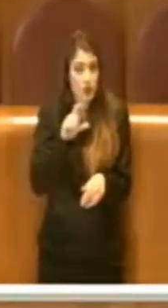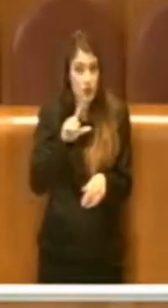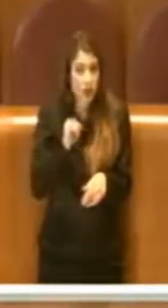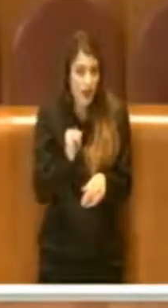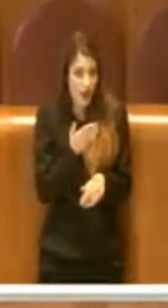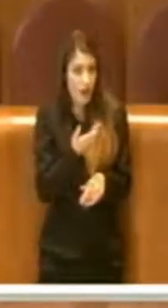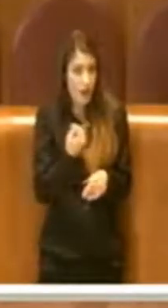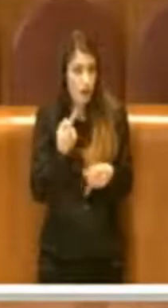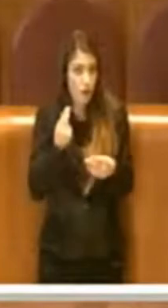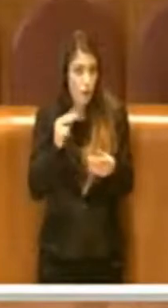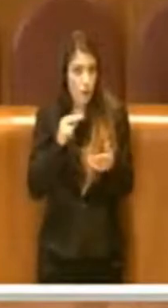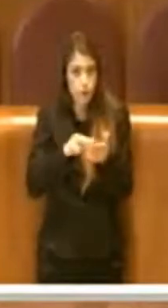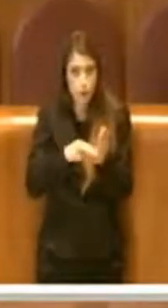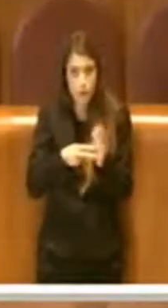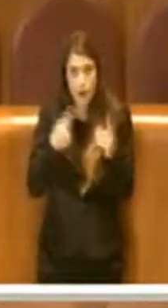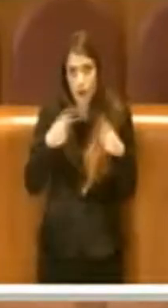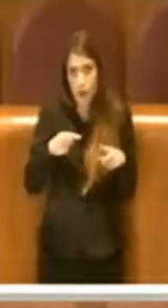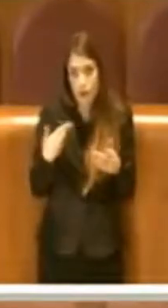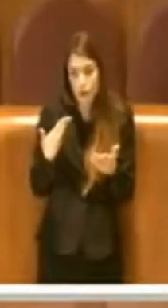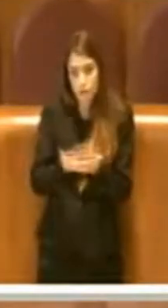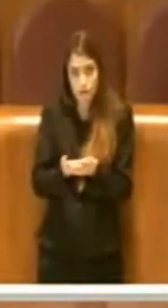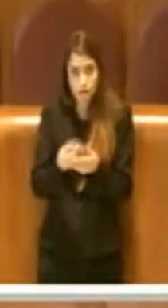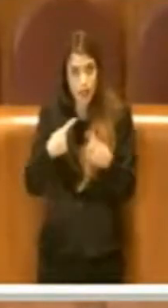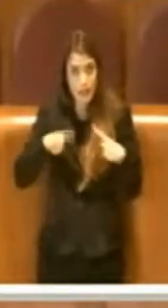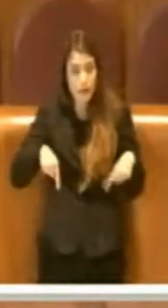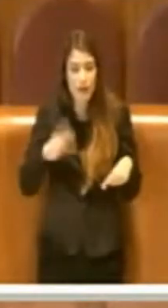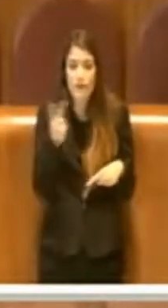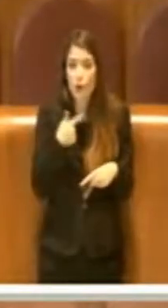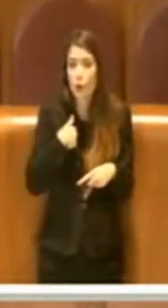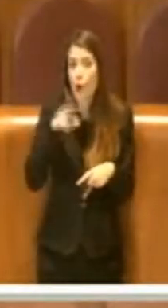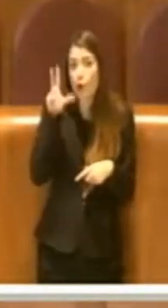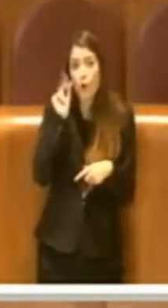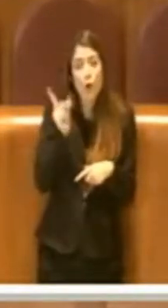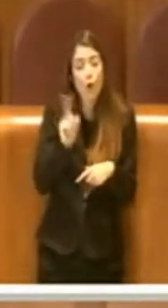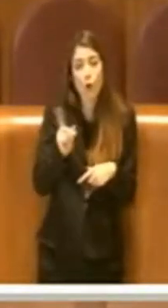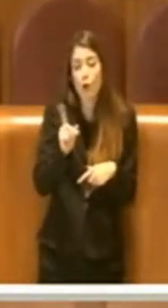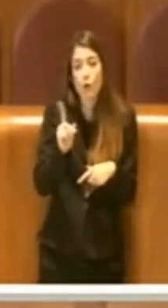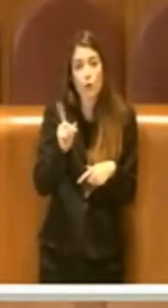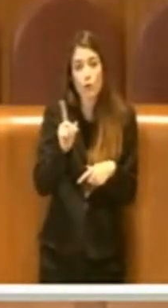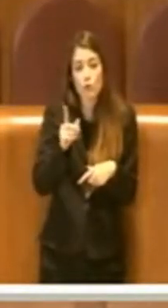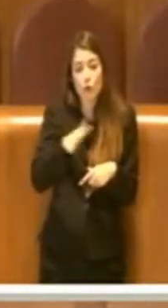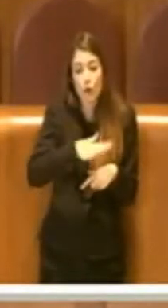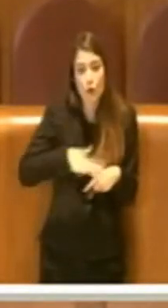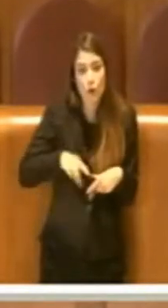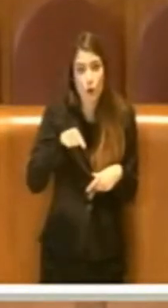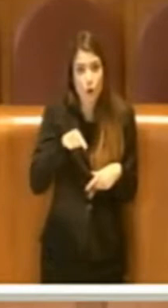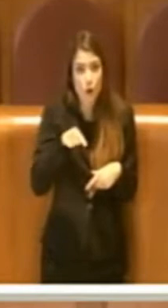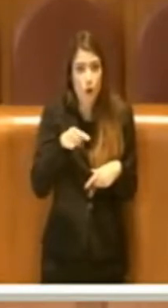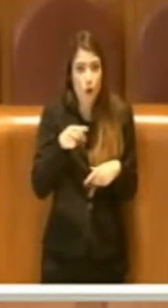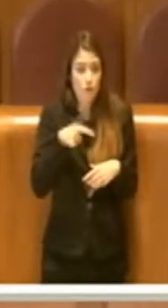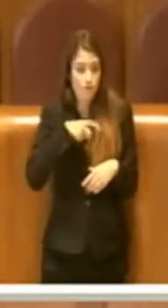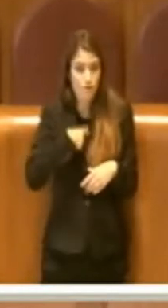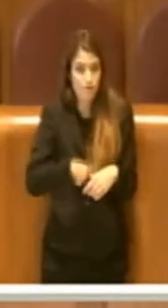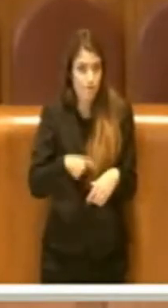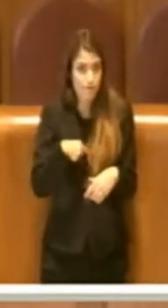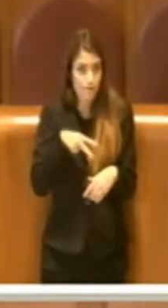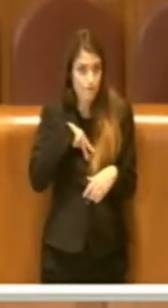problematica qui in assemblea. Non conosco la realtà personalmente, anche se non sentivo parlare